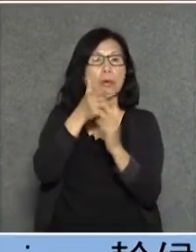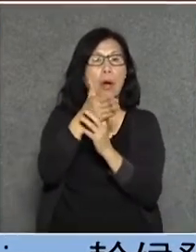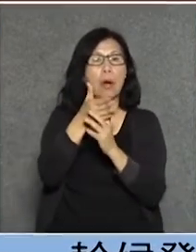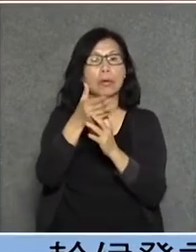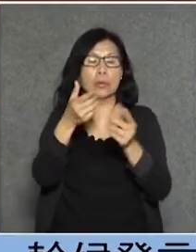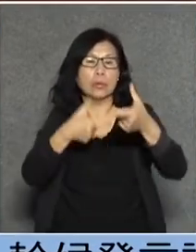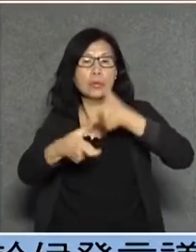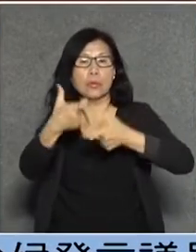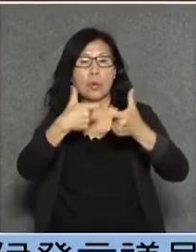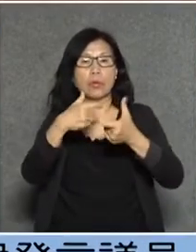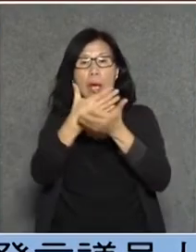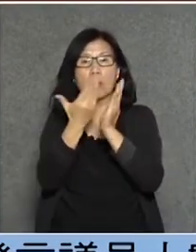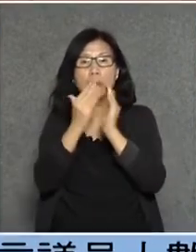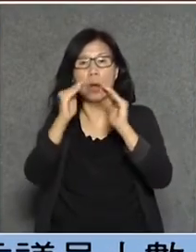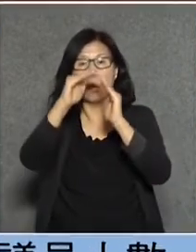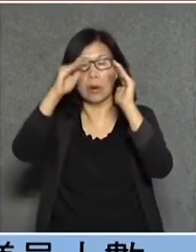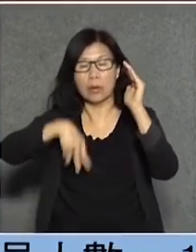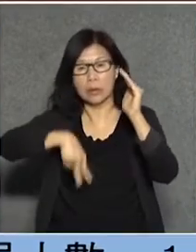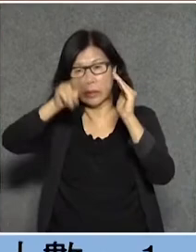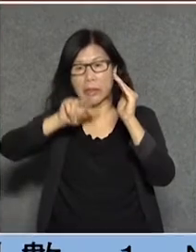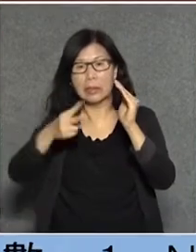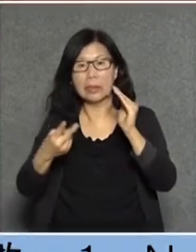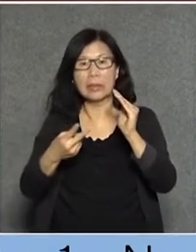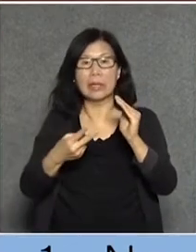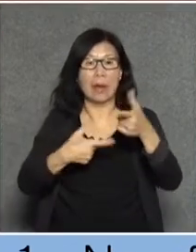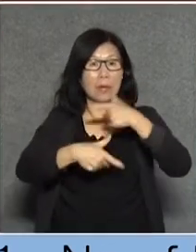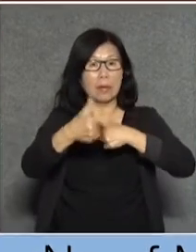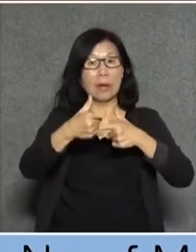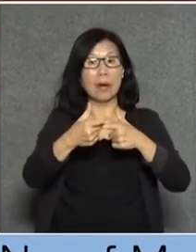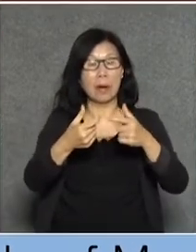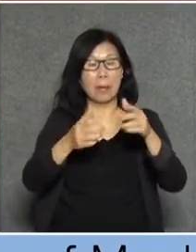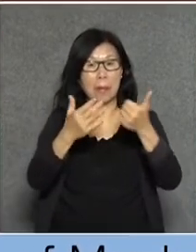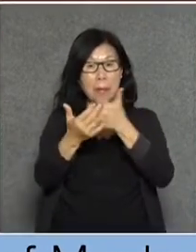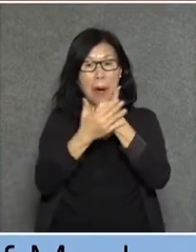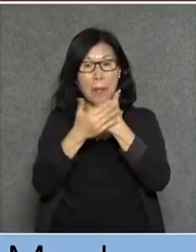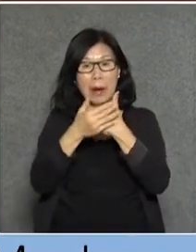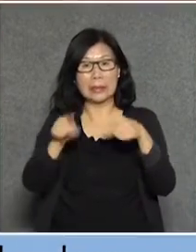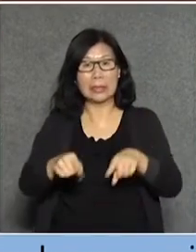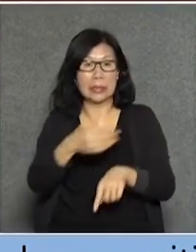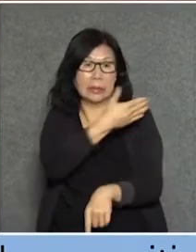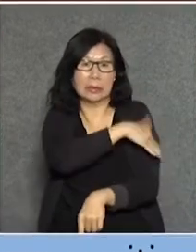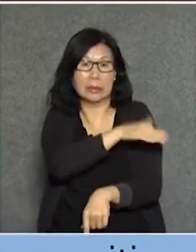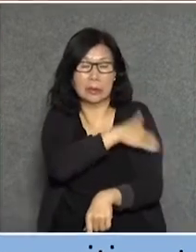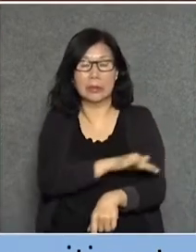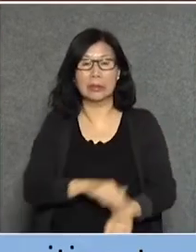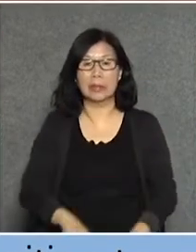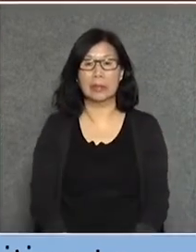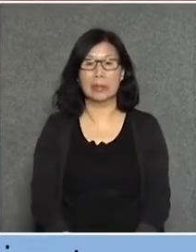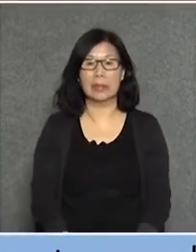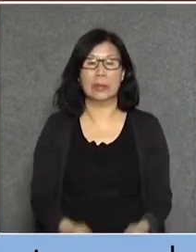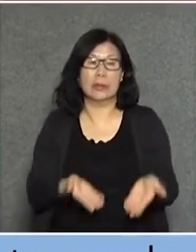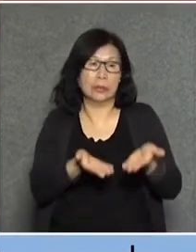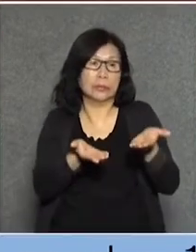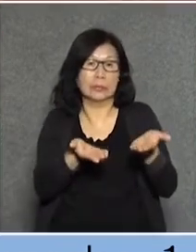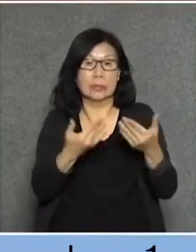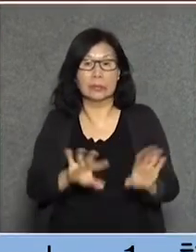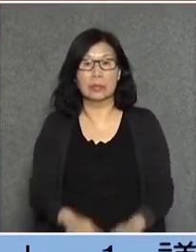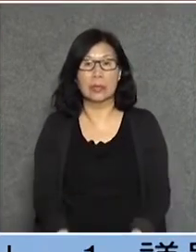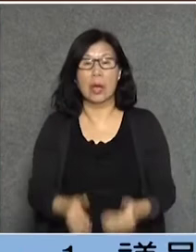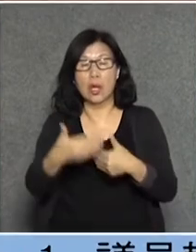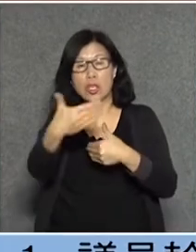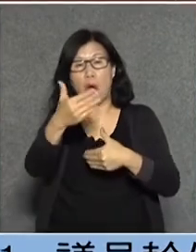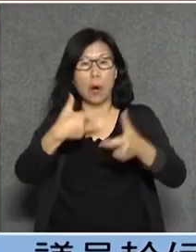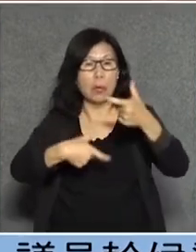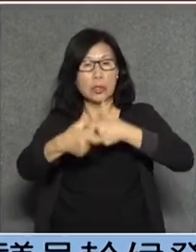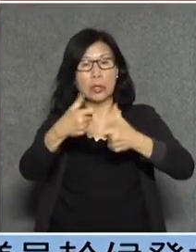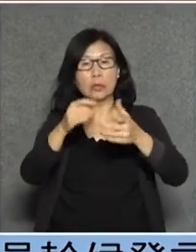場幫到你那你就不用理他任由他市場幫不到